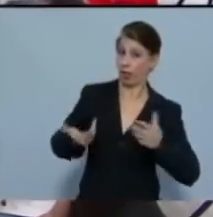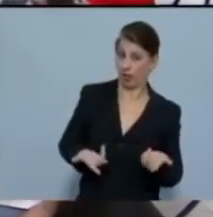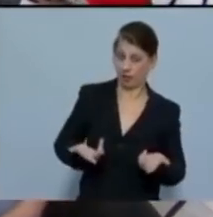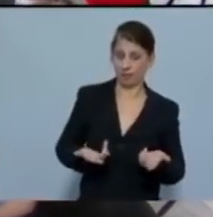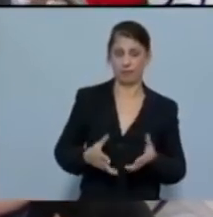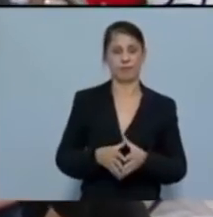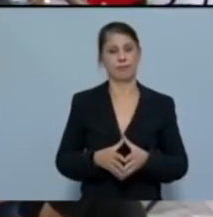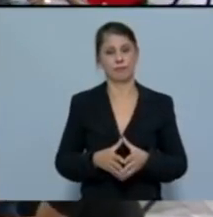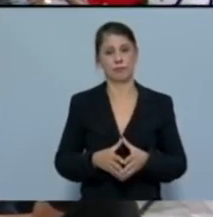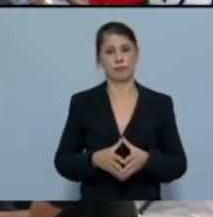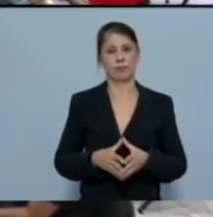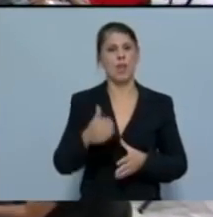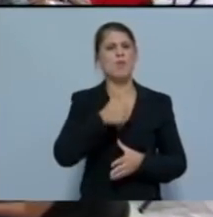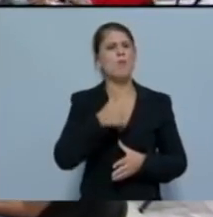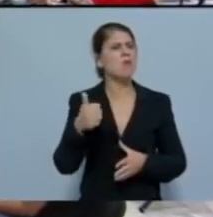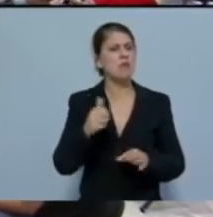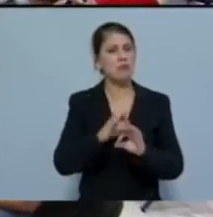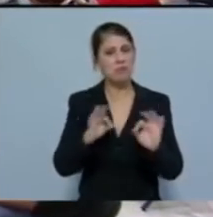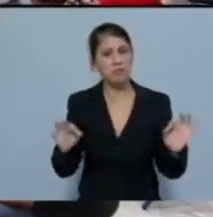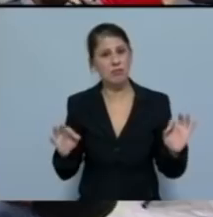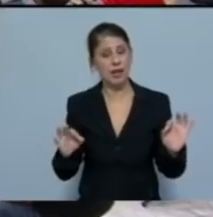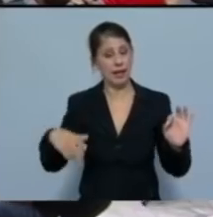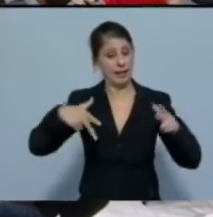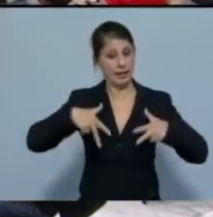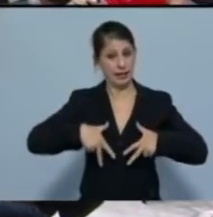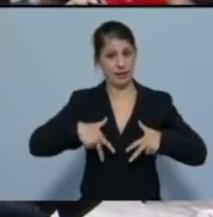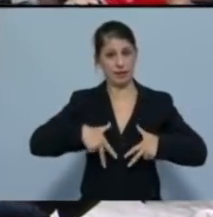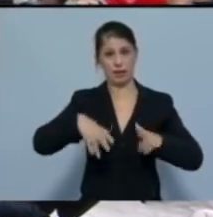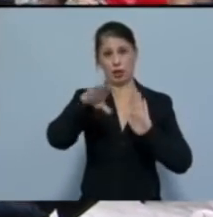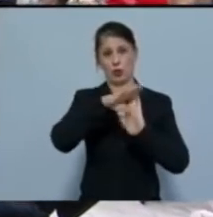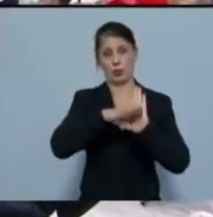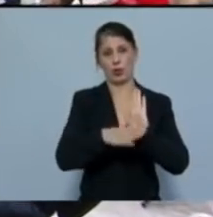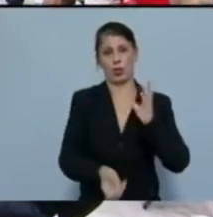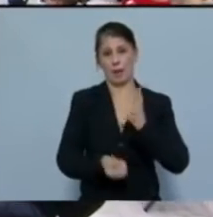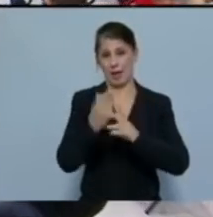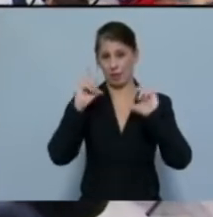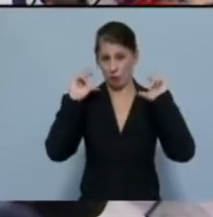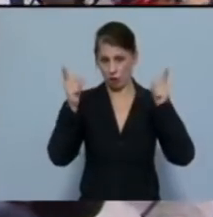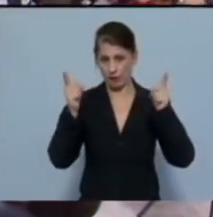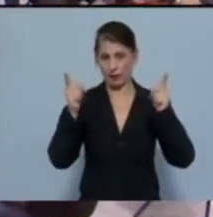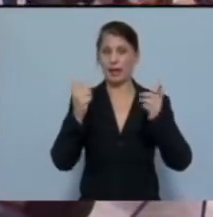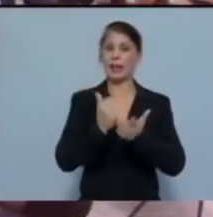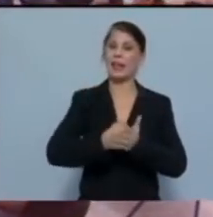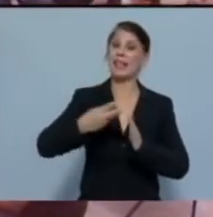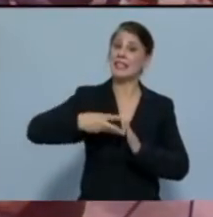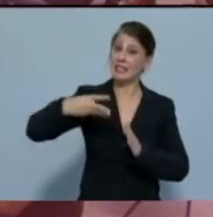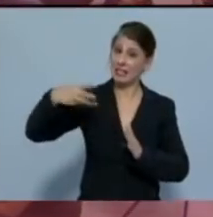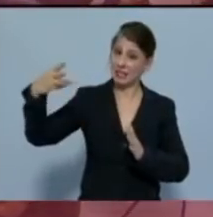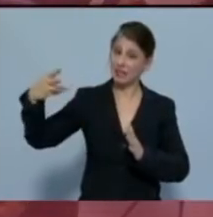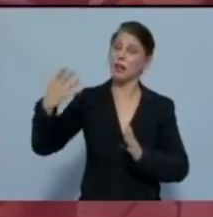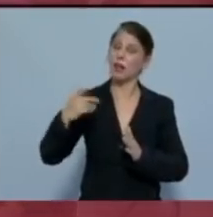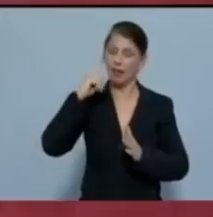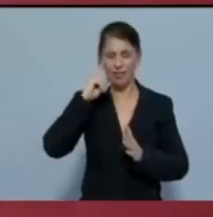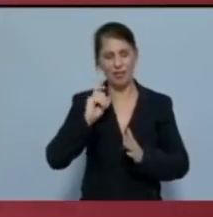σίγουρο είναι ότι το κυβερνητικό πρόγραμμα της Νέας Δημοκρατίας αλλά και του ΣΥΡΙΖΑ είναι